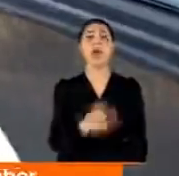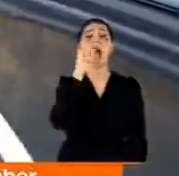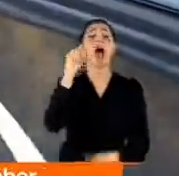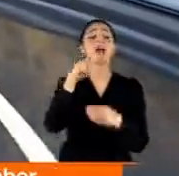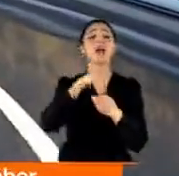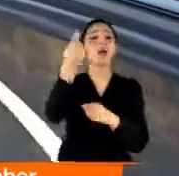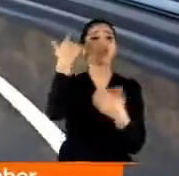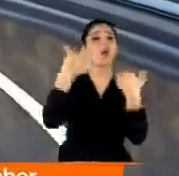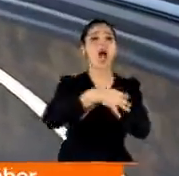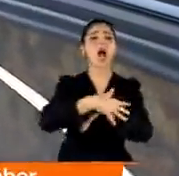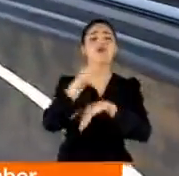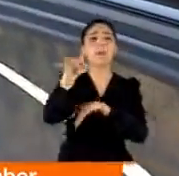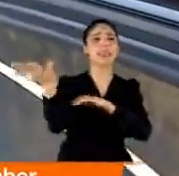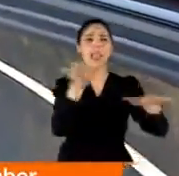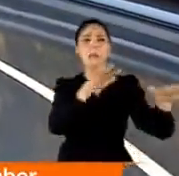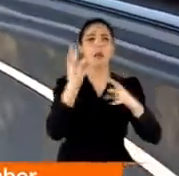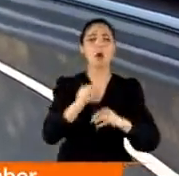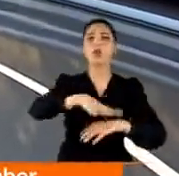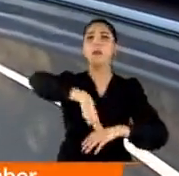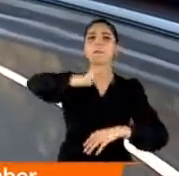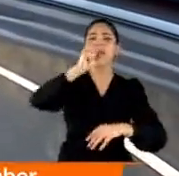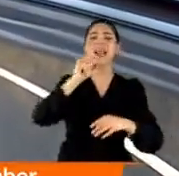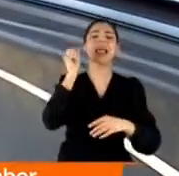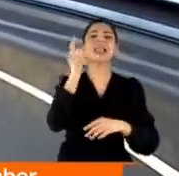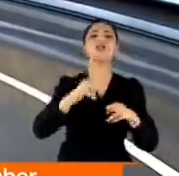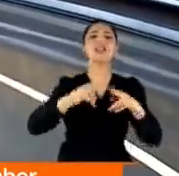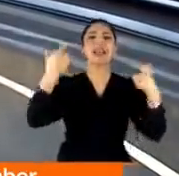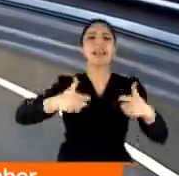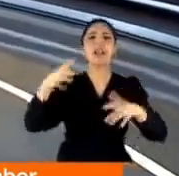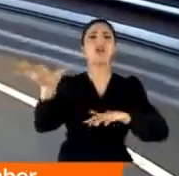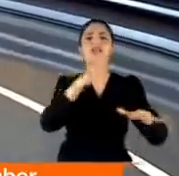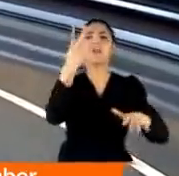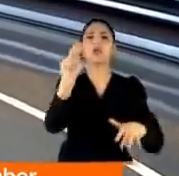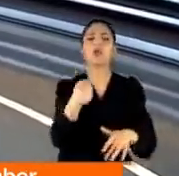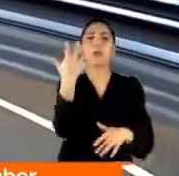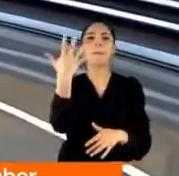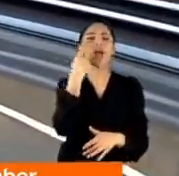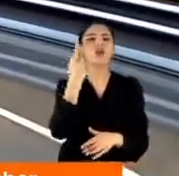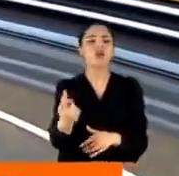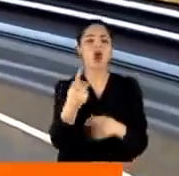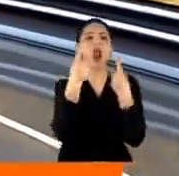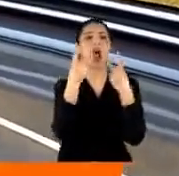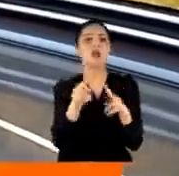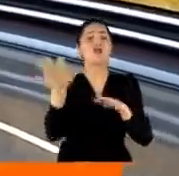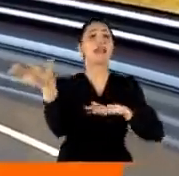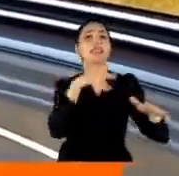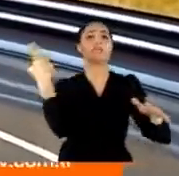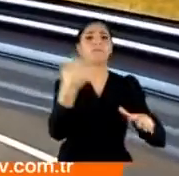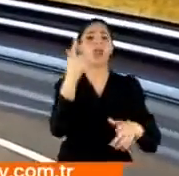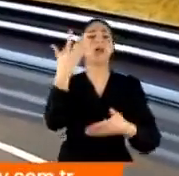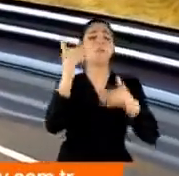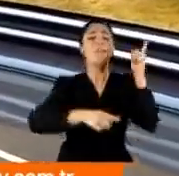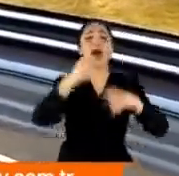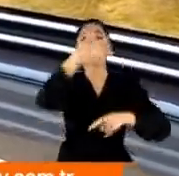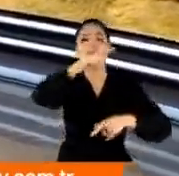Ankara'da dün akşam bir deprem oldu. Merkez üssü Kalecik depremin. Büyüklüğü ise 4,5. Depremin şiddetiyle bazı köylerde